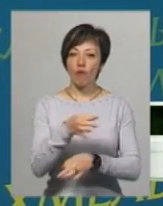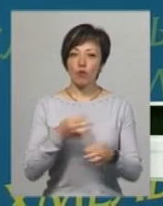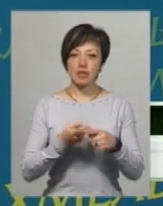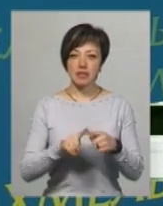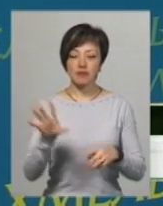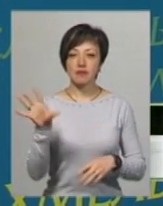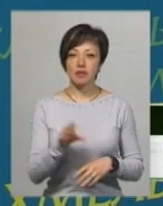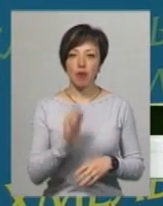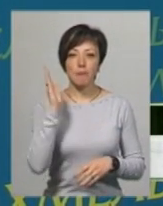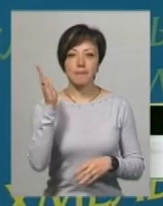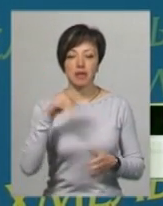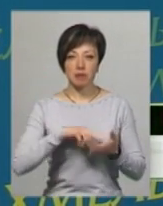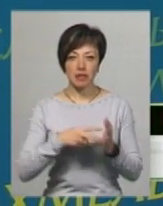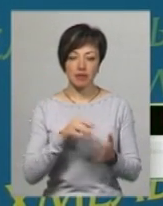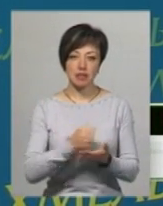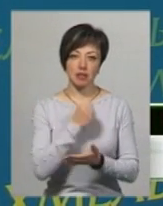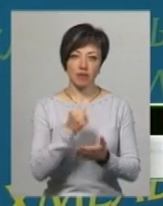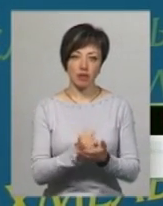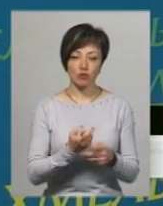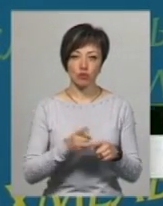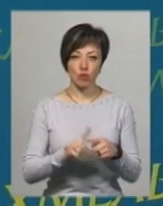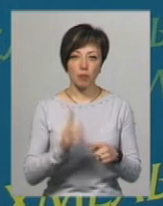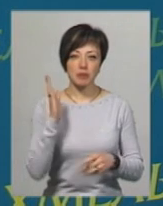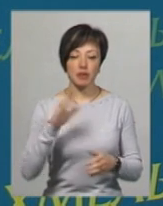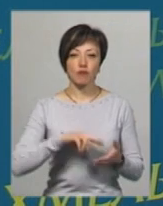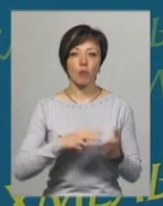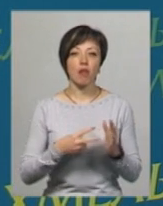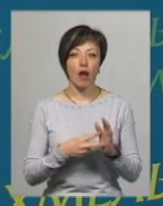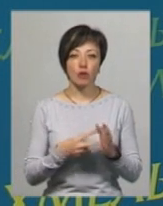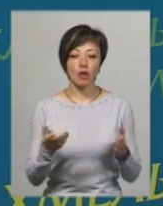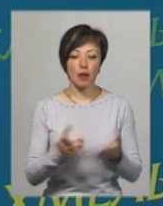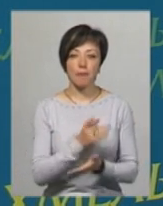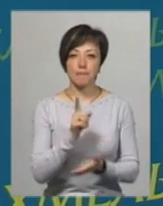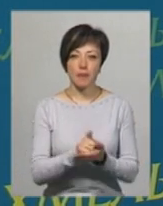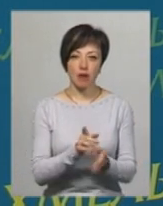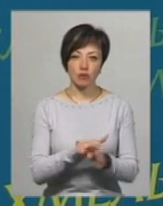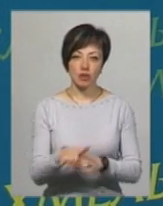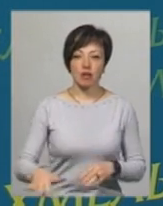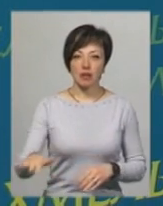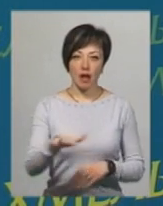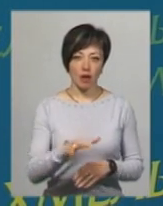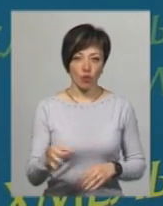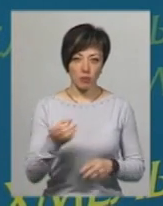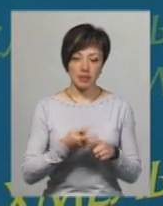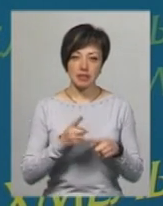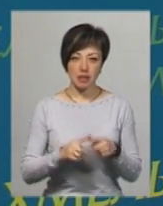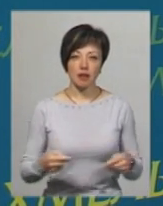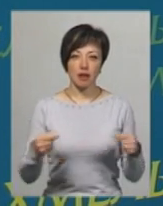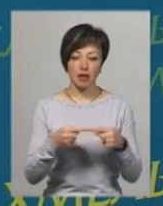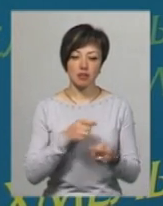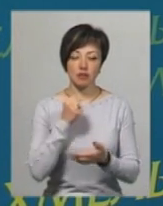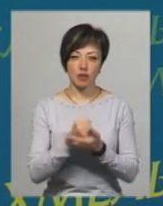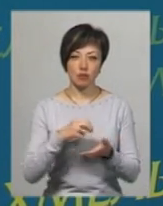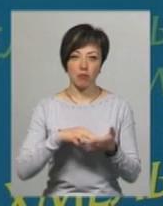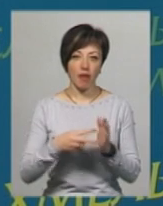всіх перспектив і затвердження цього перспективного плану, який має реалізовуватись на теренах області. Це якраз затвердження